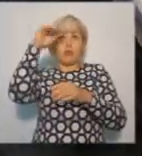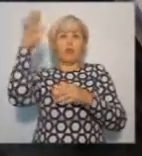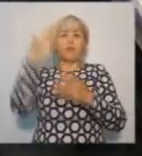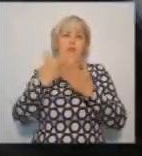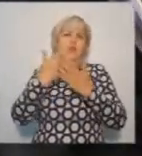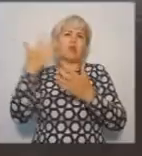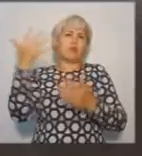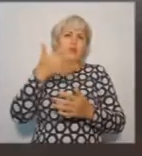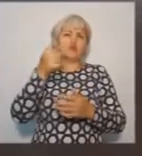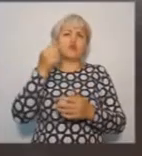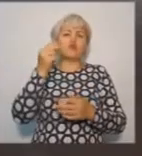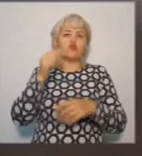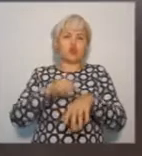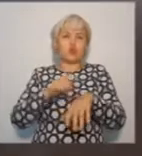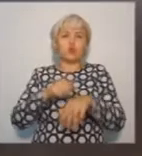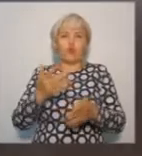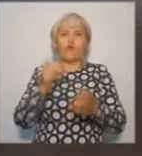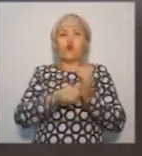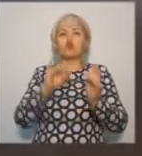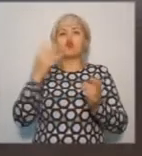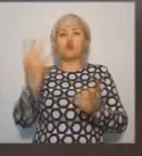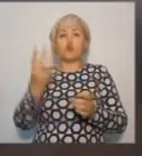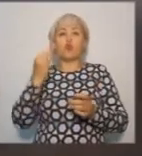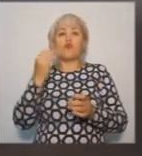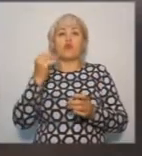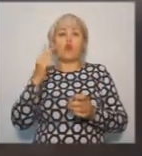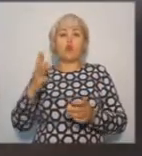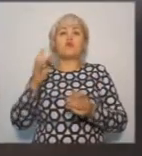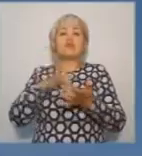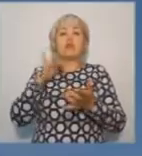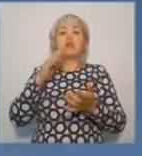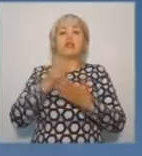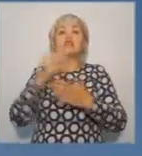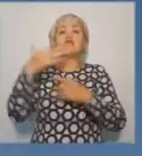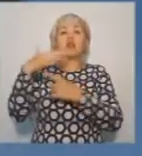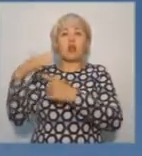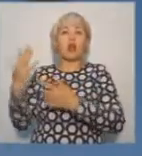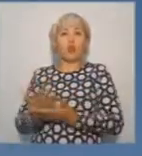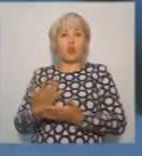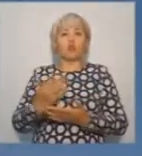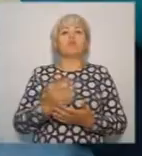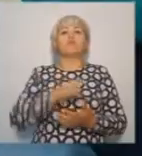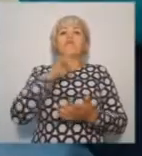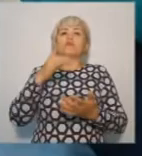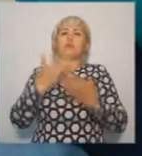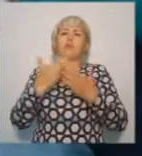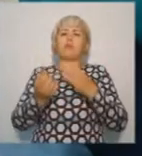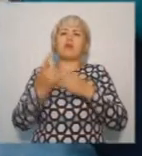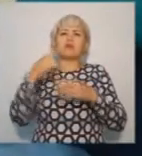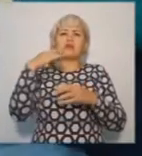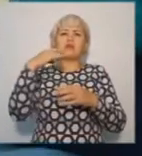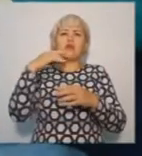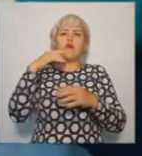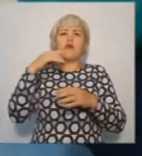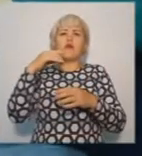Хантамансийске появился самолет Л-410. По словам врачей, работа в воздухе мало чем отличается от работы на земле. Но есть и свои